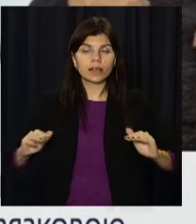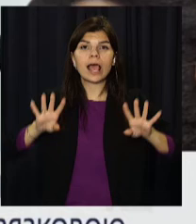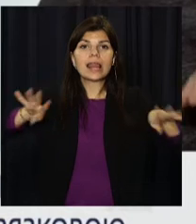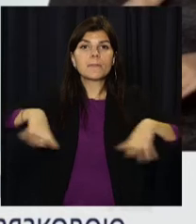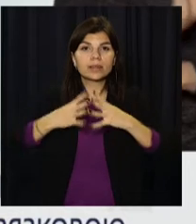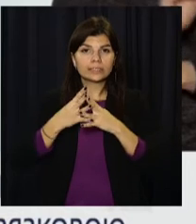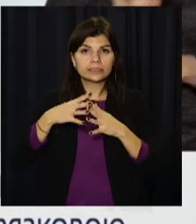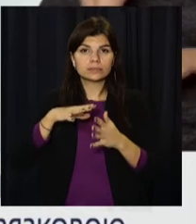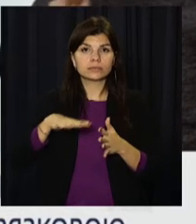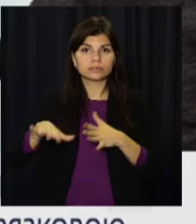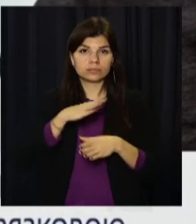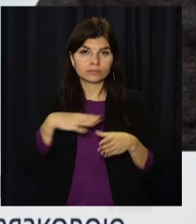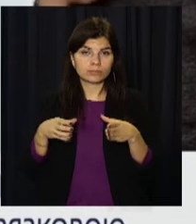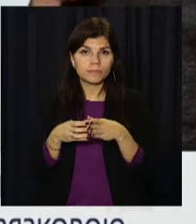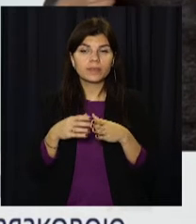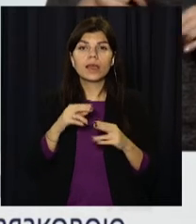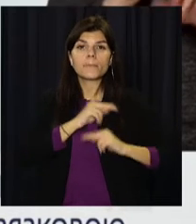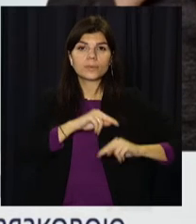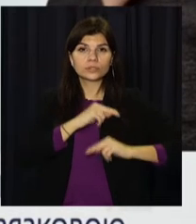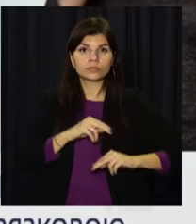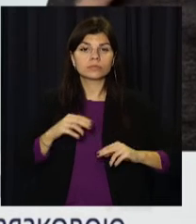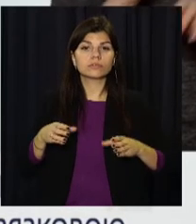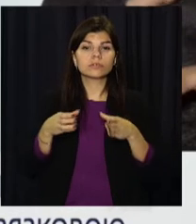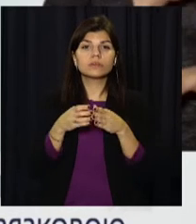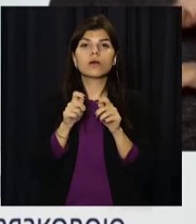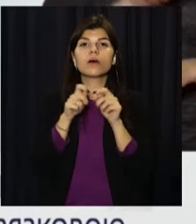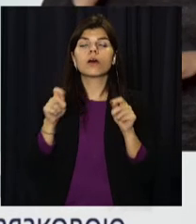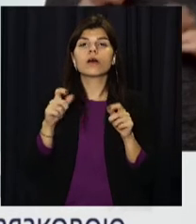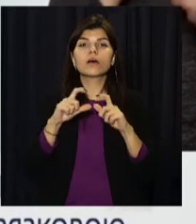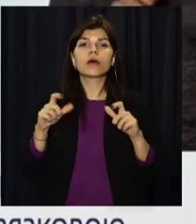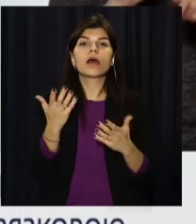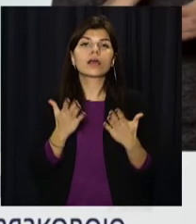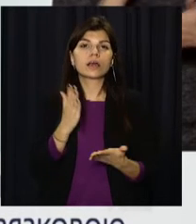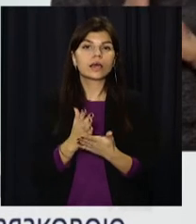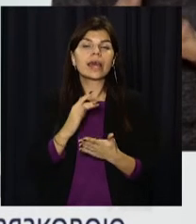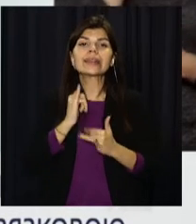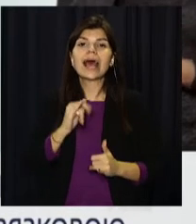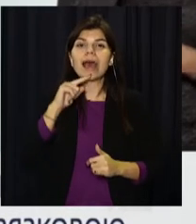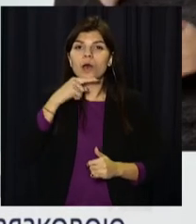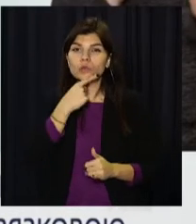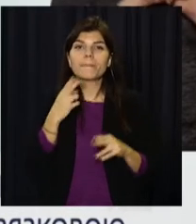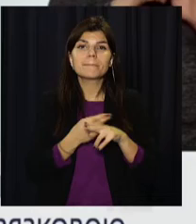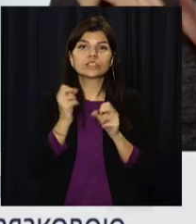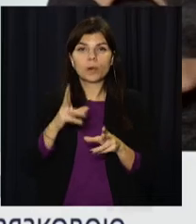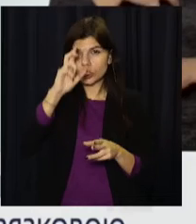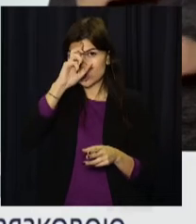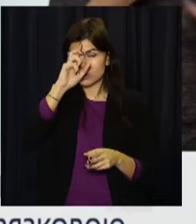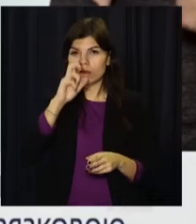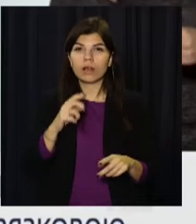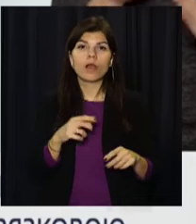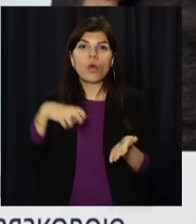реабілітаційних закладів. Працівників підприємств, що мають стратегічне значення для економіки та безпеки держави.